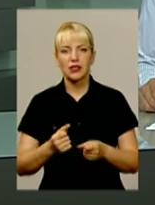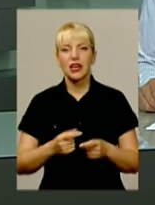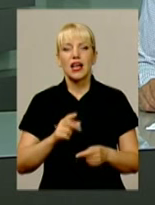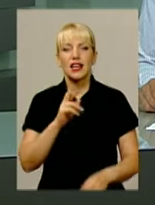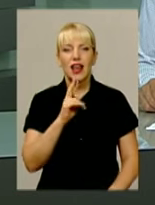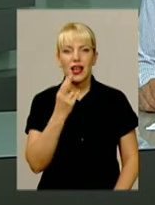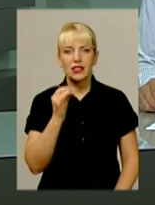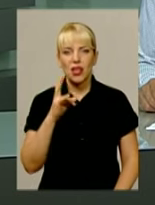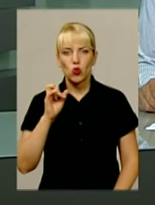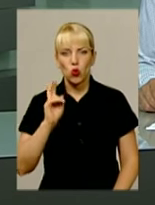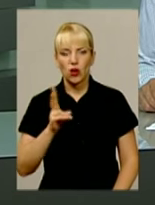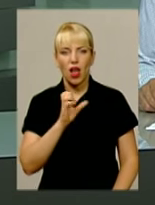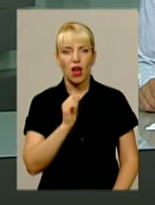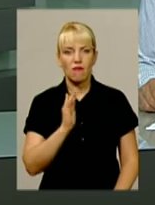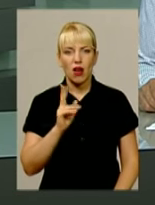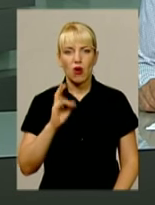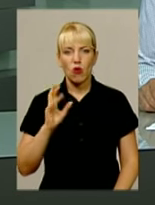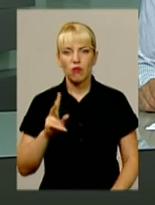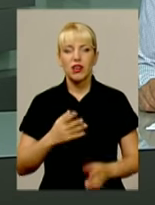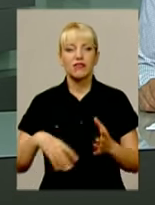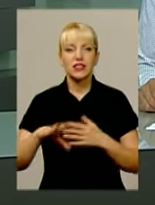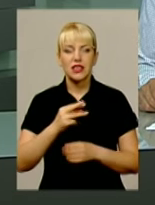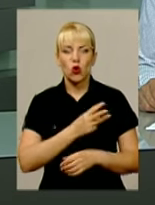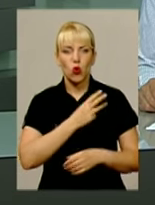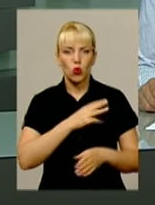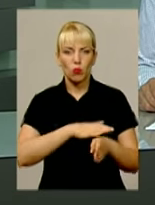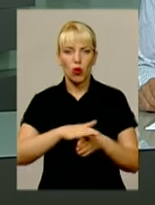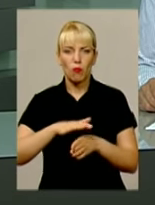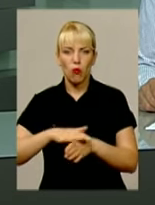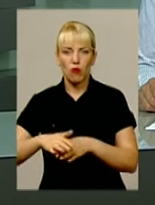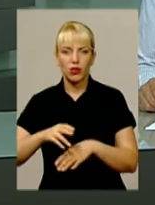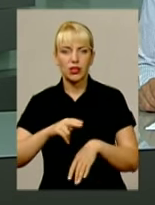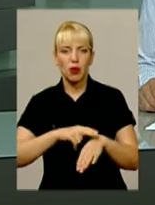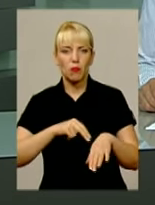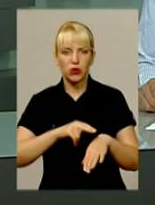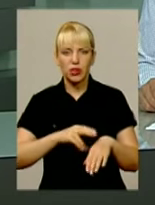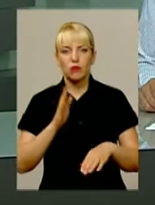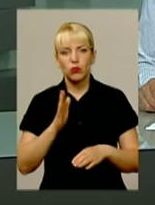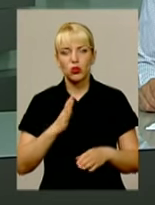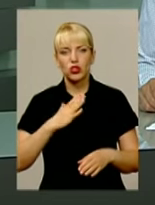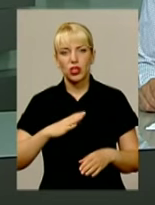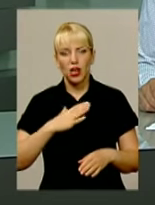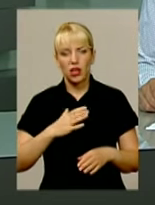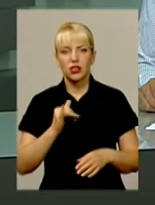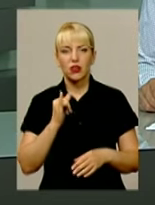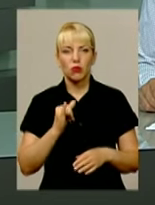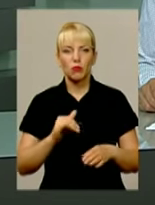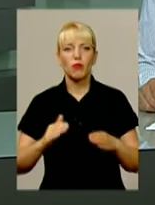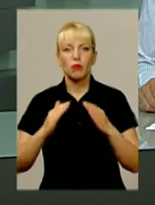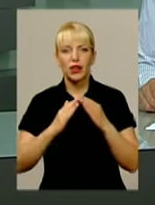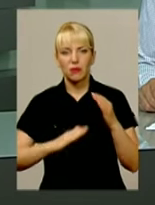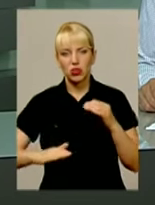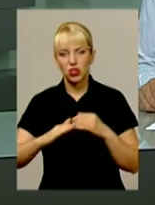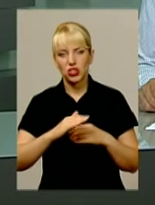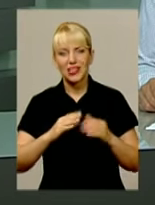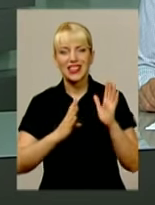профільний міністр Арсен Аваков. Всіх охочих поповнити лави правоохоронців урядовці чекатимуть в приміщенні вже з 9-ї ранку.